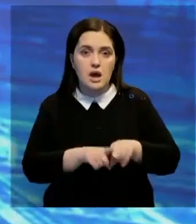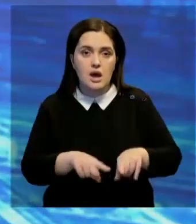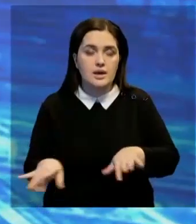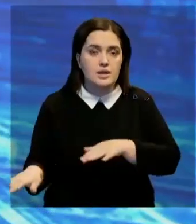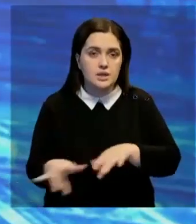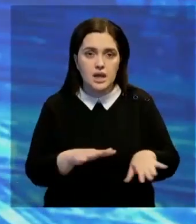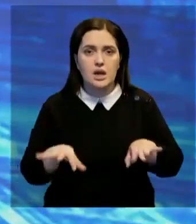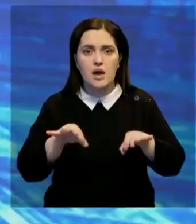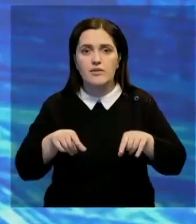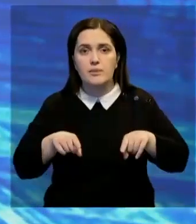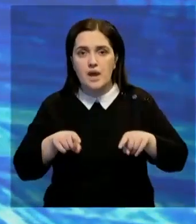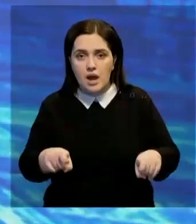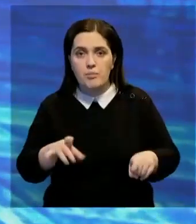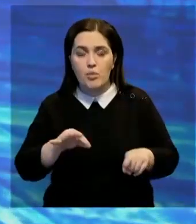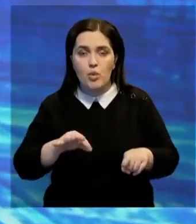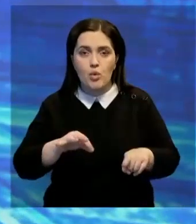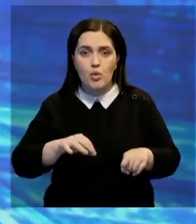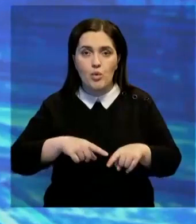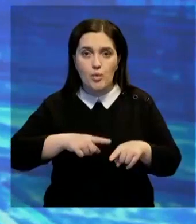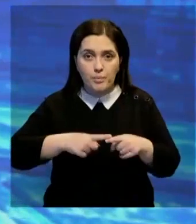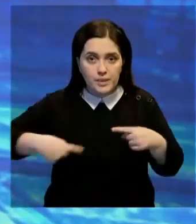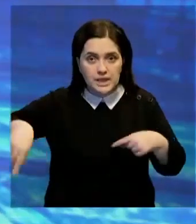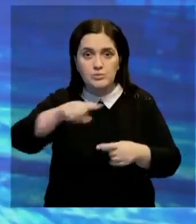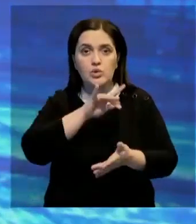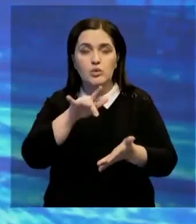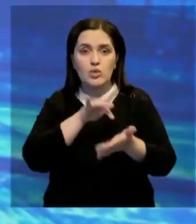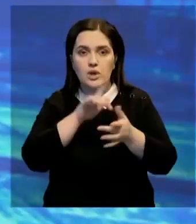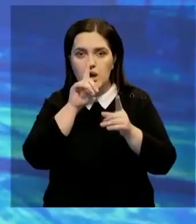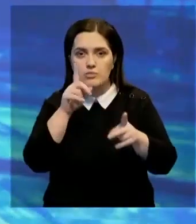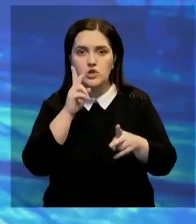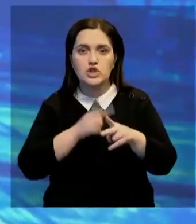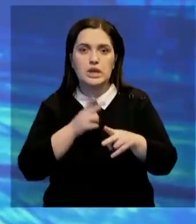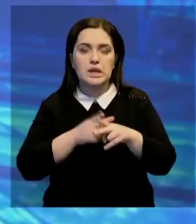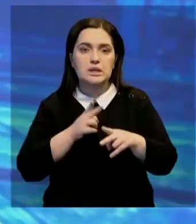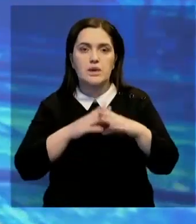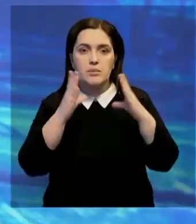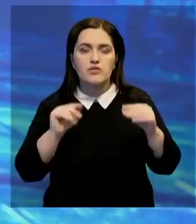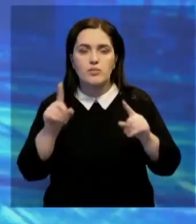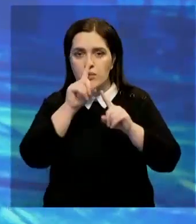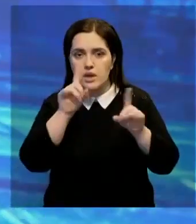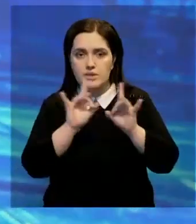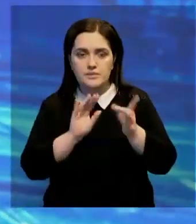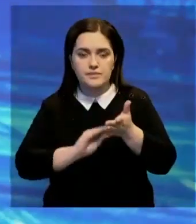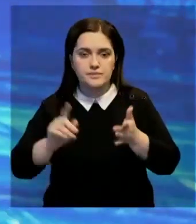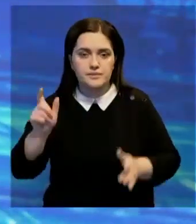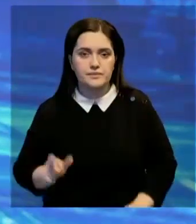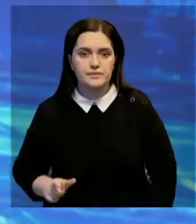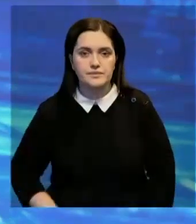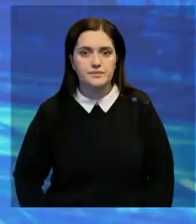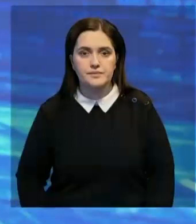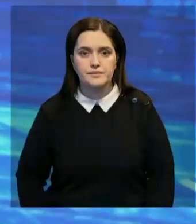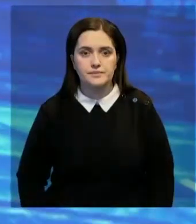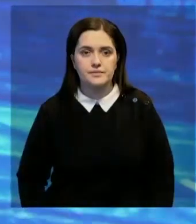основательно. Организовали автопробег по периметру города на необычных железных конях. В чем их особенность, расскажет Марк Брюшко.